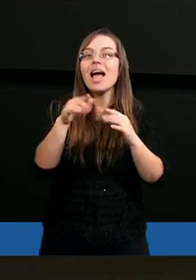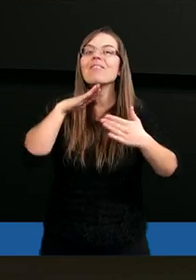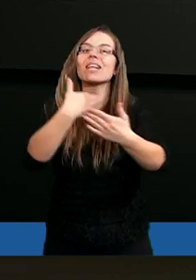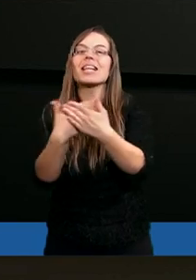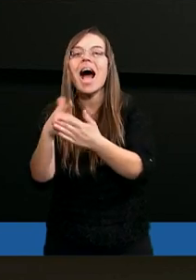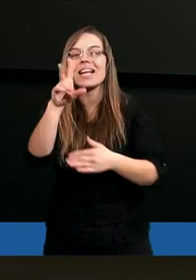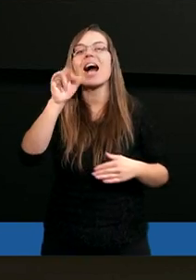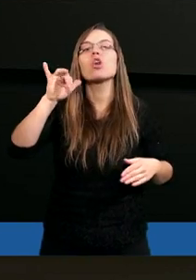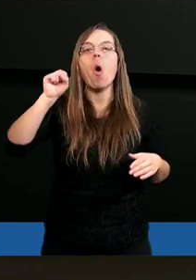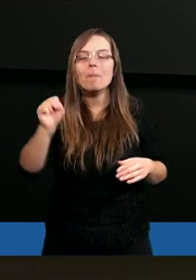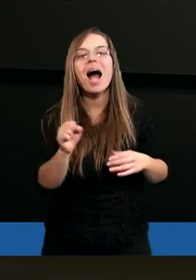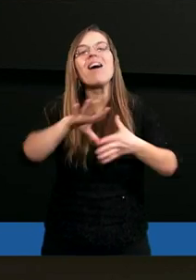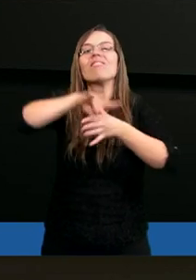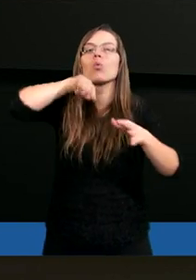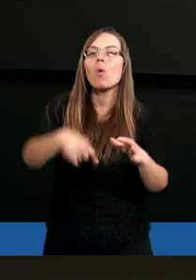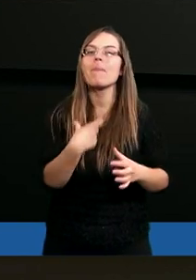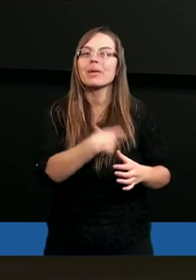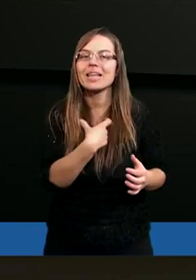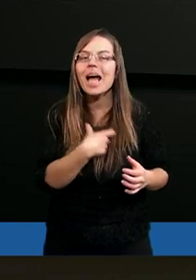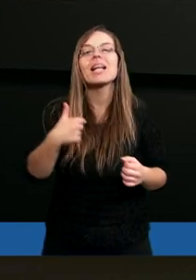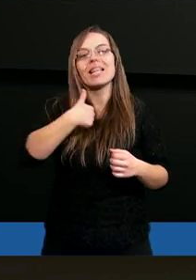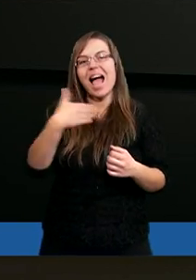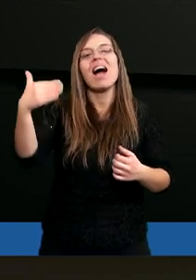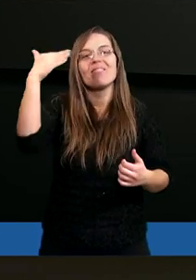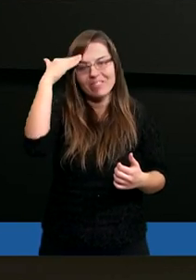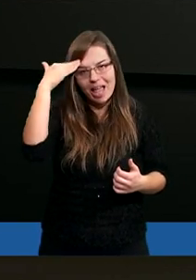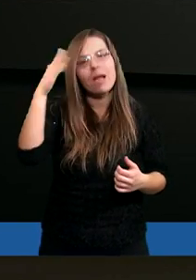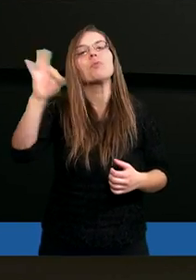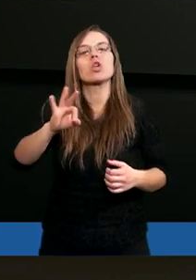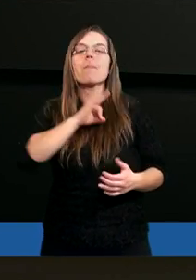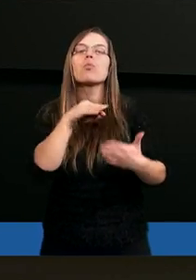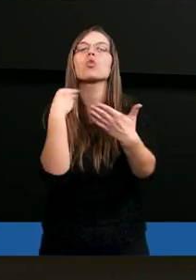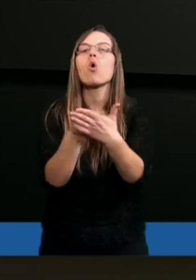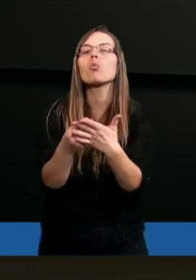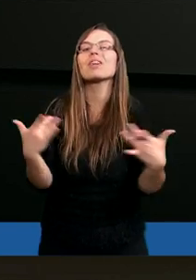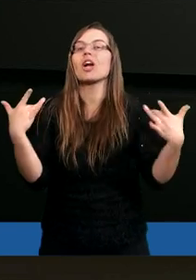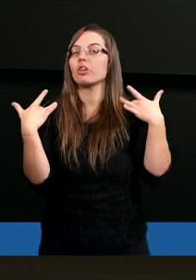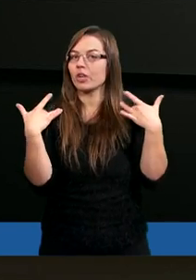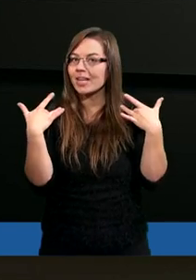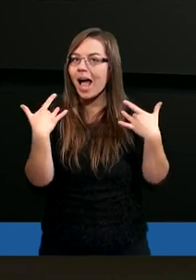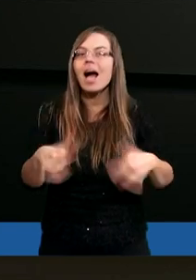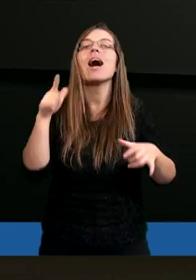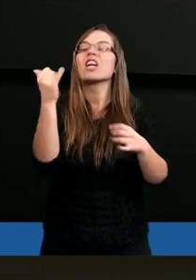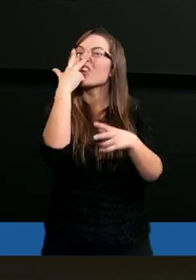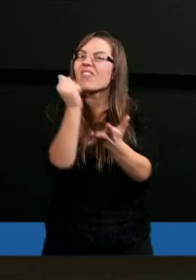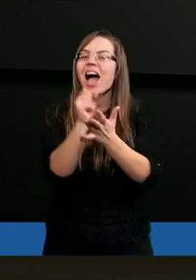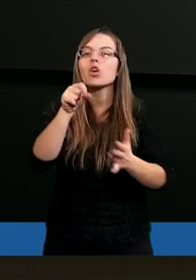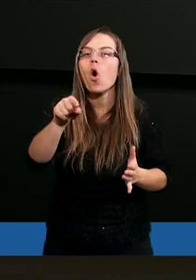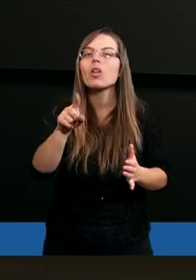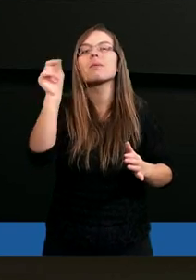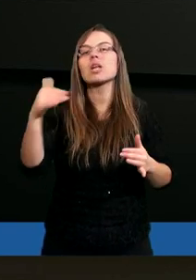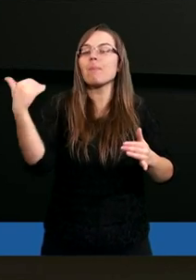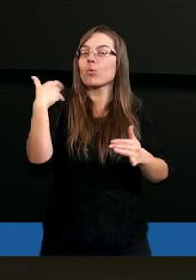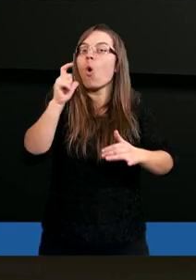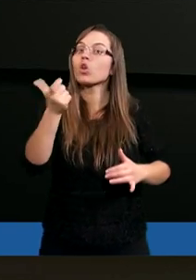jego wyznanie z głębi serca. Ja wiem, że odkupiciel mój żyje. Świadczy o tym, że